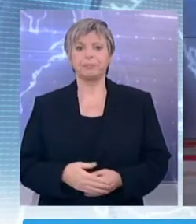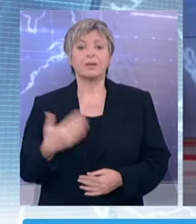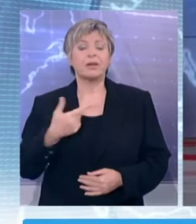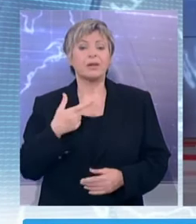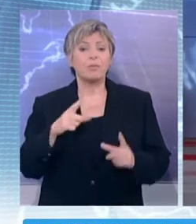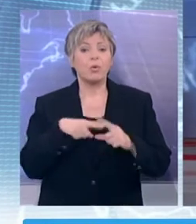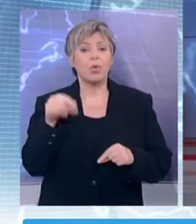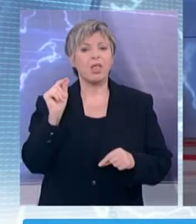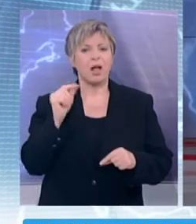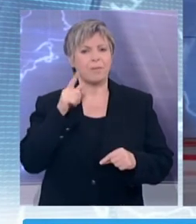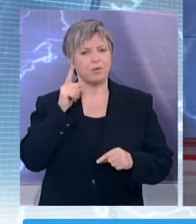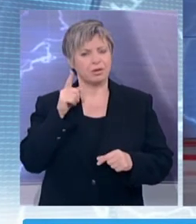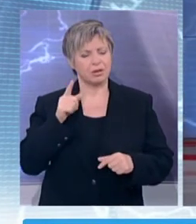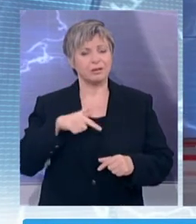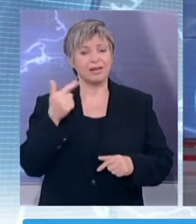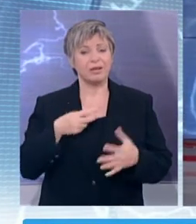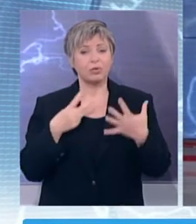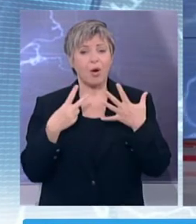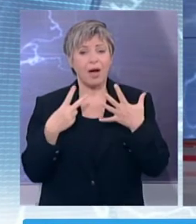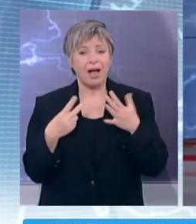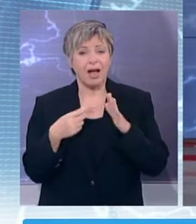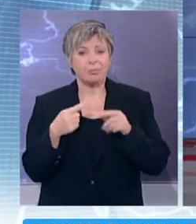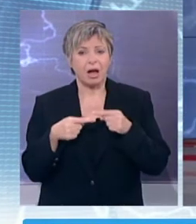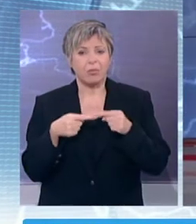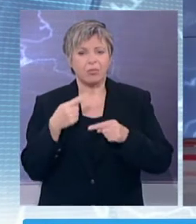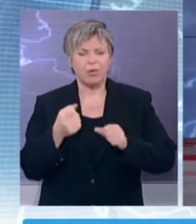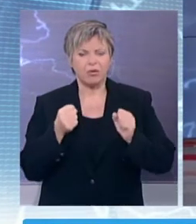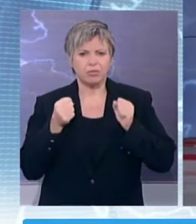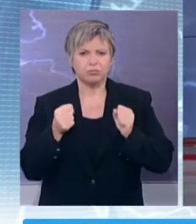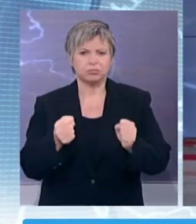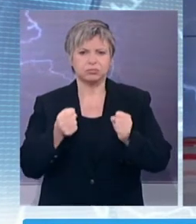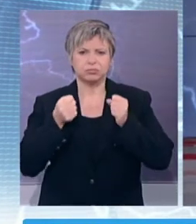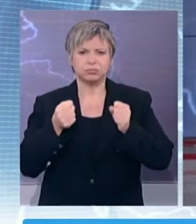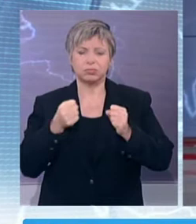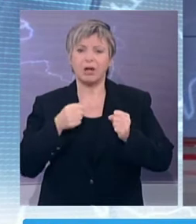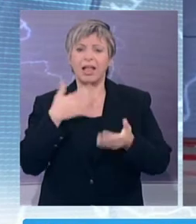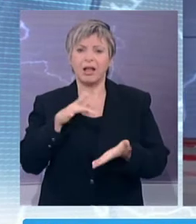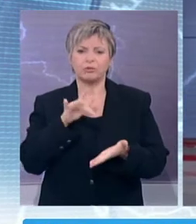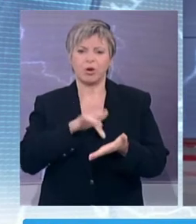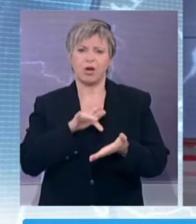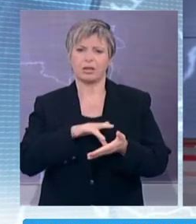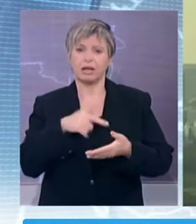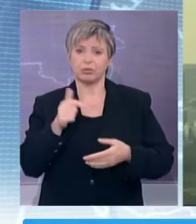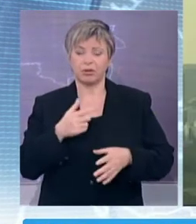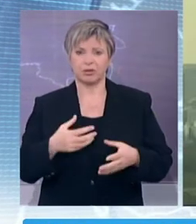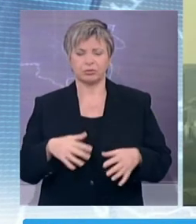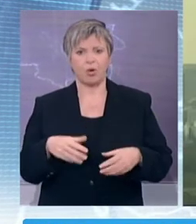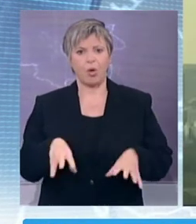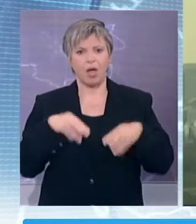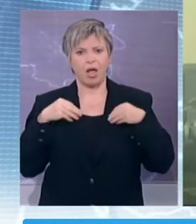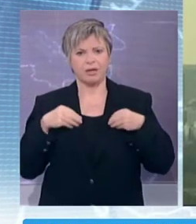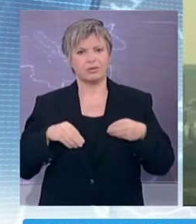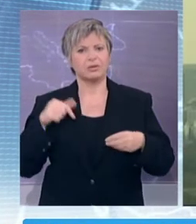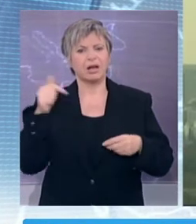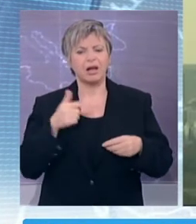Συσμική δόνηση μεγέθους 7 βαθμών της κλίμακας Ρίχτερα έκανε ποδαρικό στην Ιαπωνία με τη δόνηση να γίνεται αισθητή και στο Τόκιο. Ευτυχώς δεν ανακοινώθηκαν θύματα,